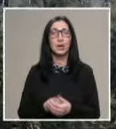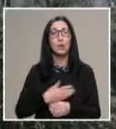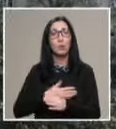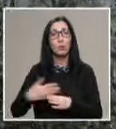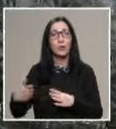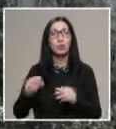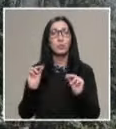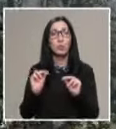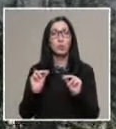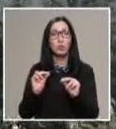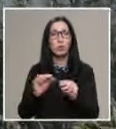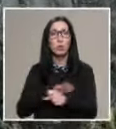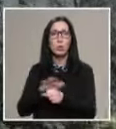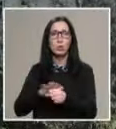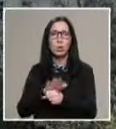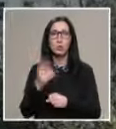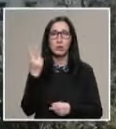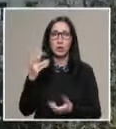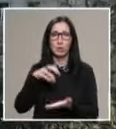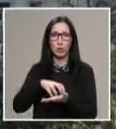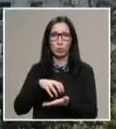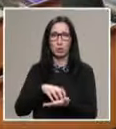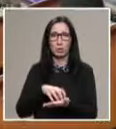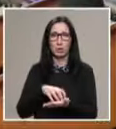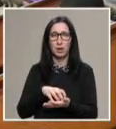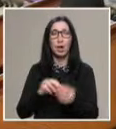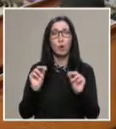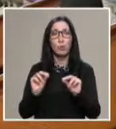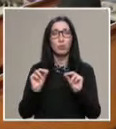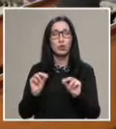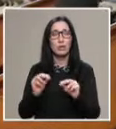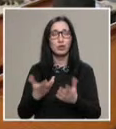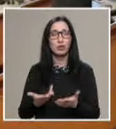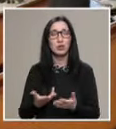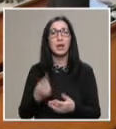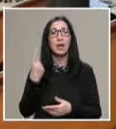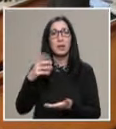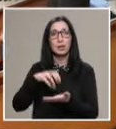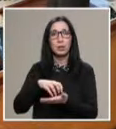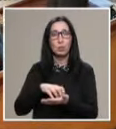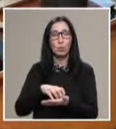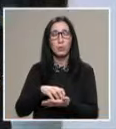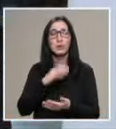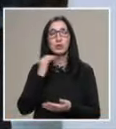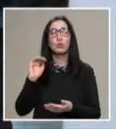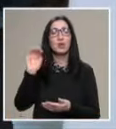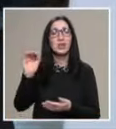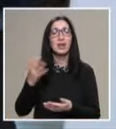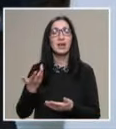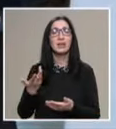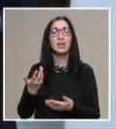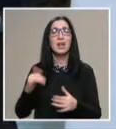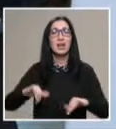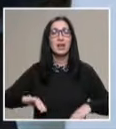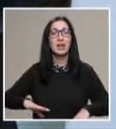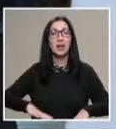провеждаме обучение основно на две групи обучаващи са. Едната група са чуждестранни граждани